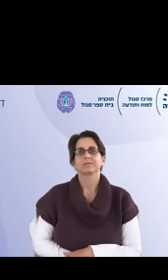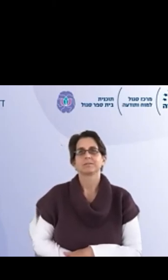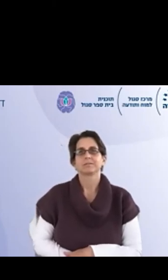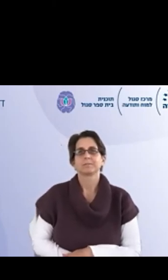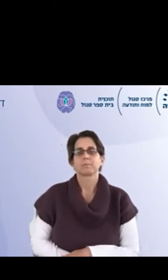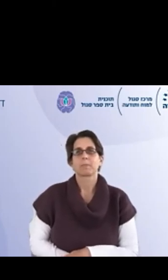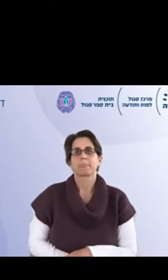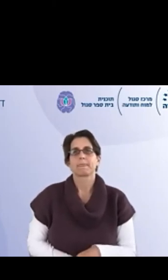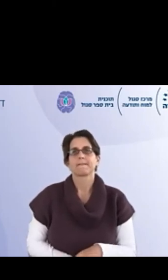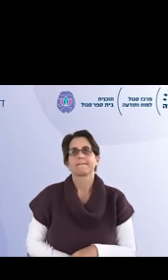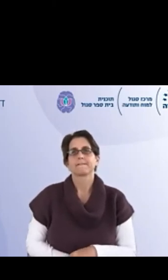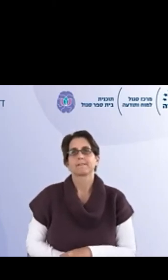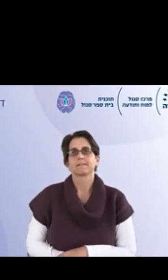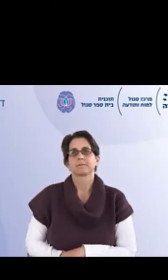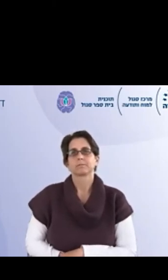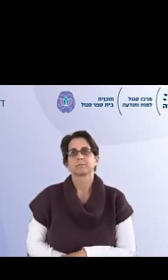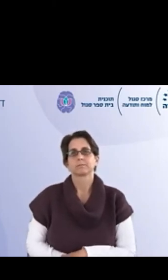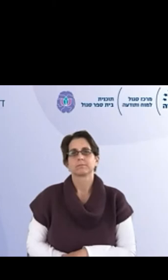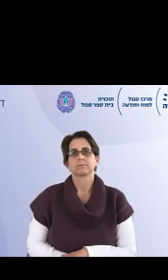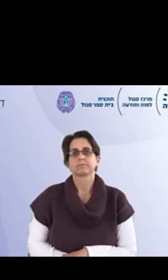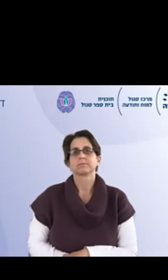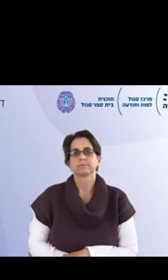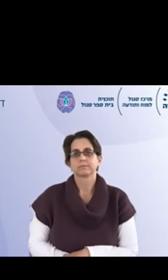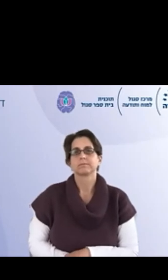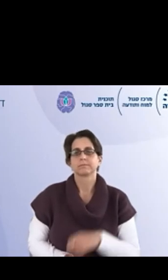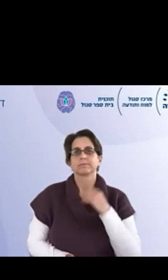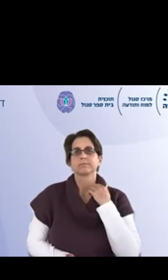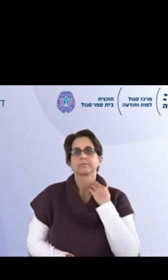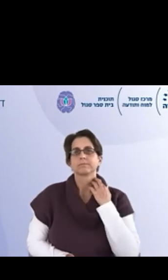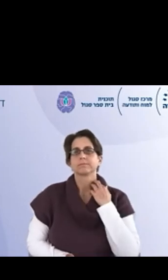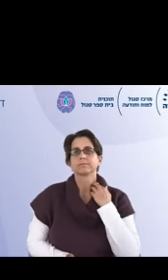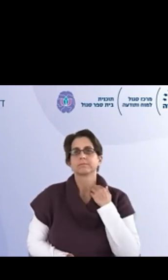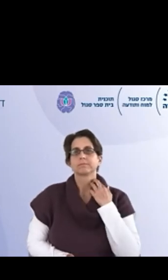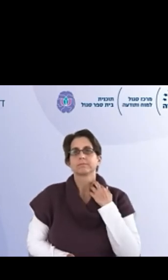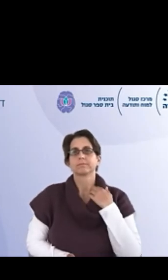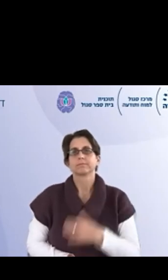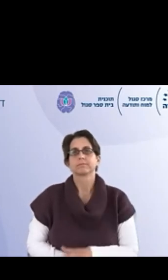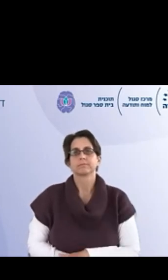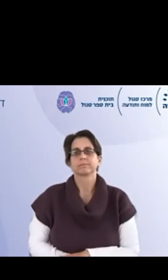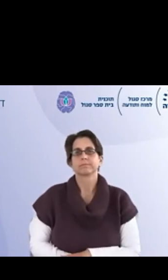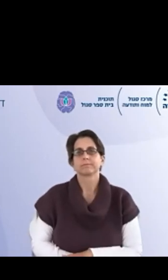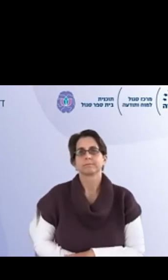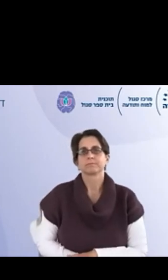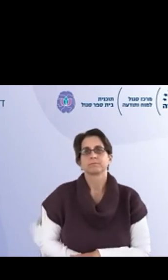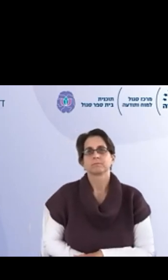והנוכחות של המיינדפולנס מאוד מאוד חיזקה את היכולת שלנו להתמודד עם המציאות הזאת